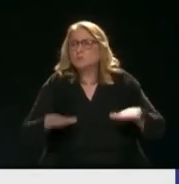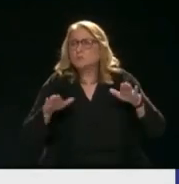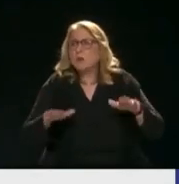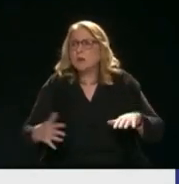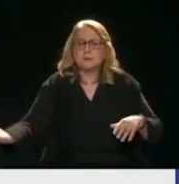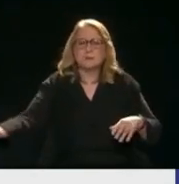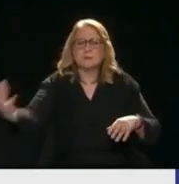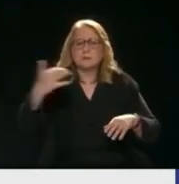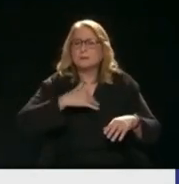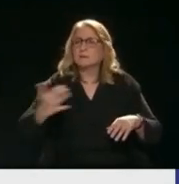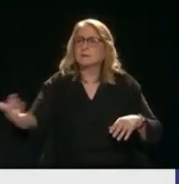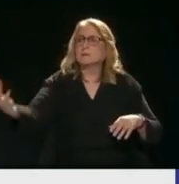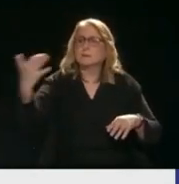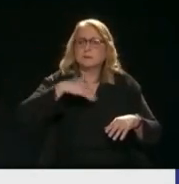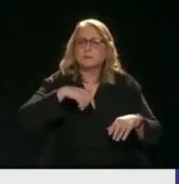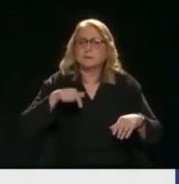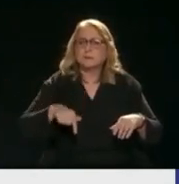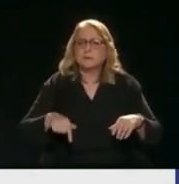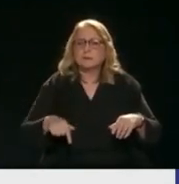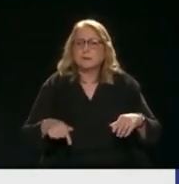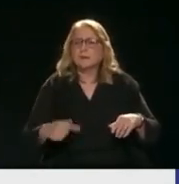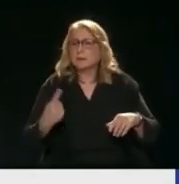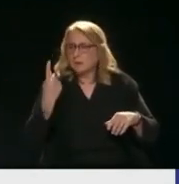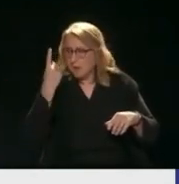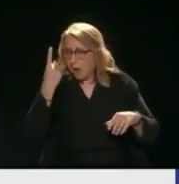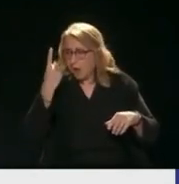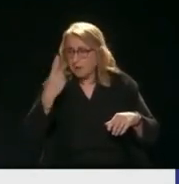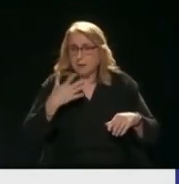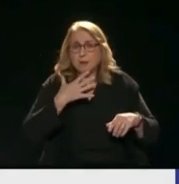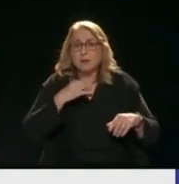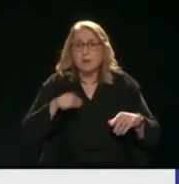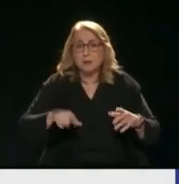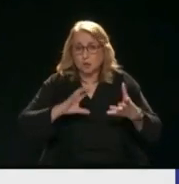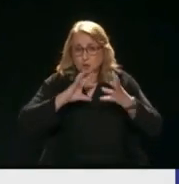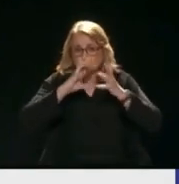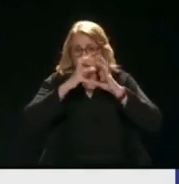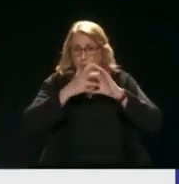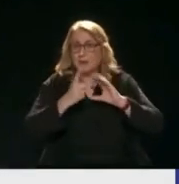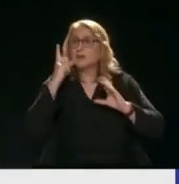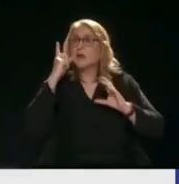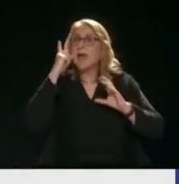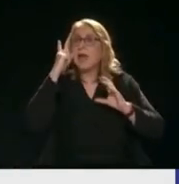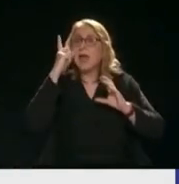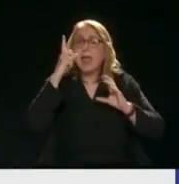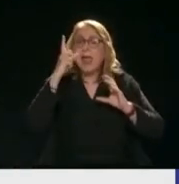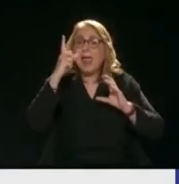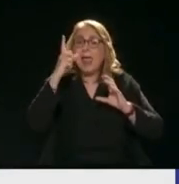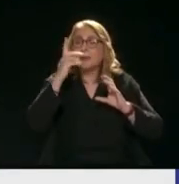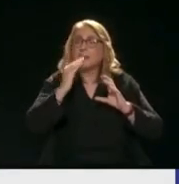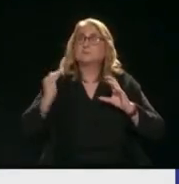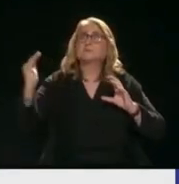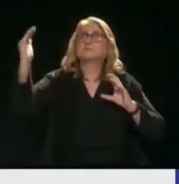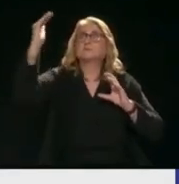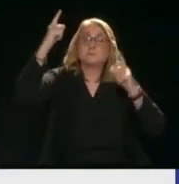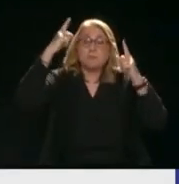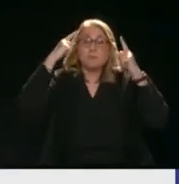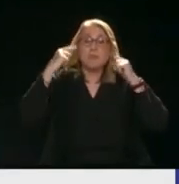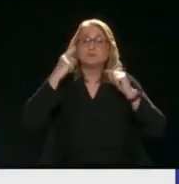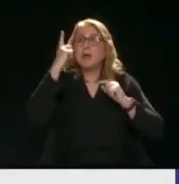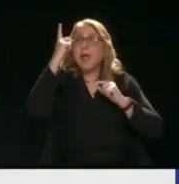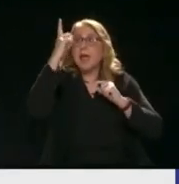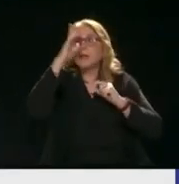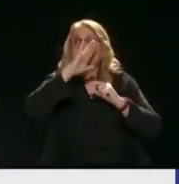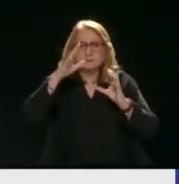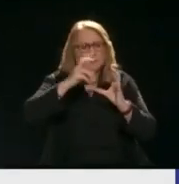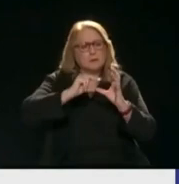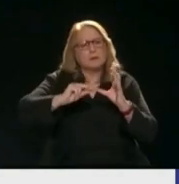το ιερατείο είναι ένα Δεν είναι πολλά ιερατεία Ένα είναι το ιερατείο Στον πλανήτη είναι ένα Διαφορετικές θρησίες αλλά είναι ένα Και να επιτρέπουμε τώρα